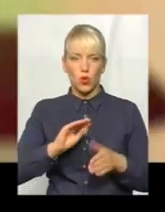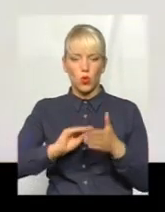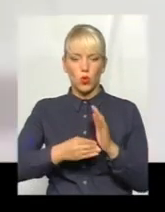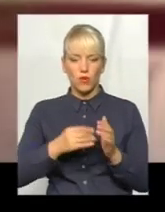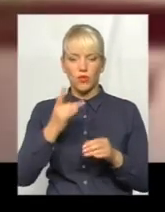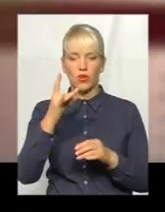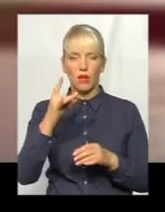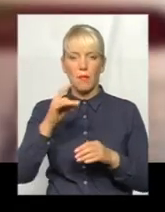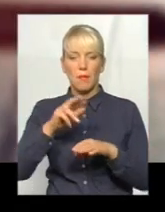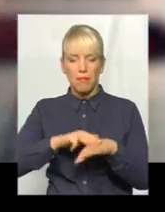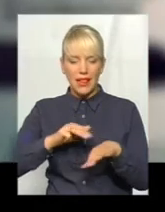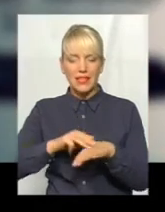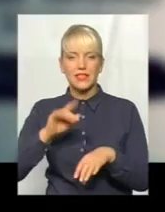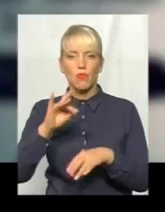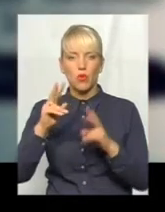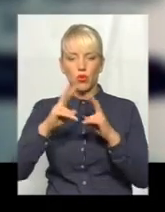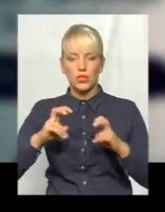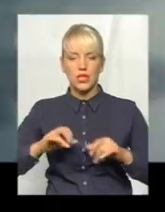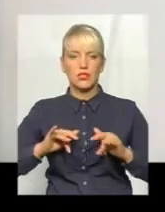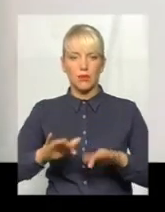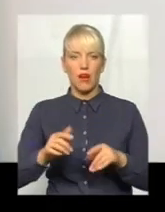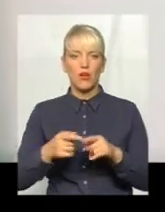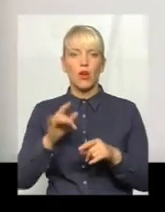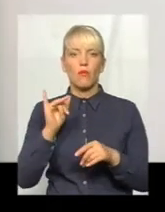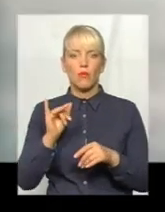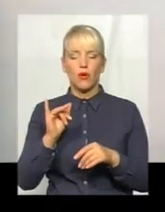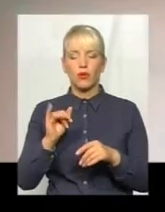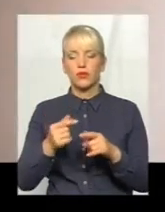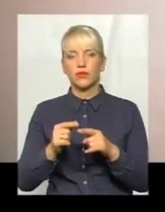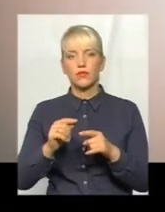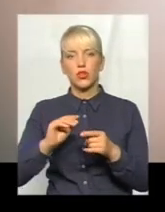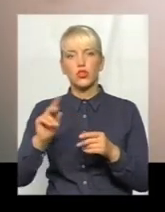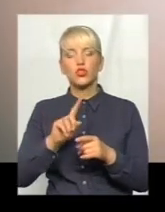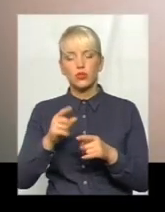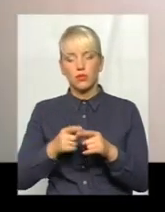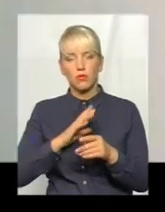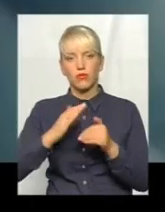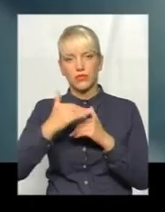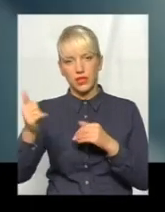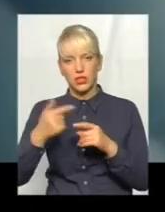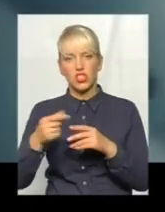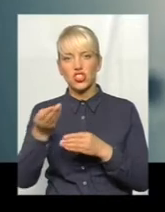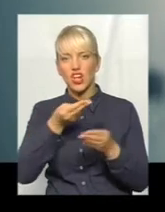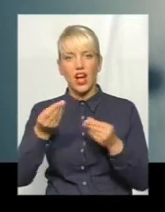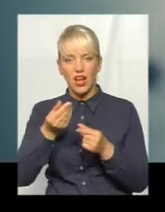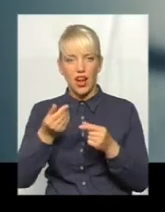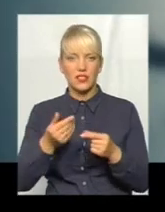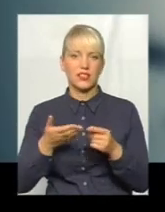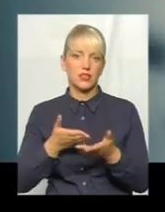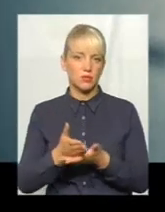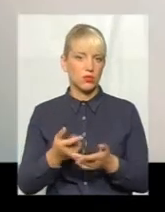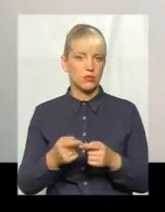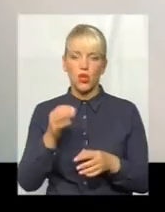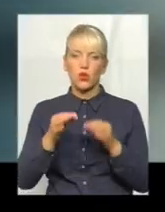розслідування справи по отриманню кредиту у шахрайський спосіб суддає до уваги, не брався. Апогеєм судилища став висновок